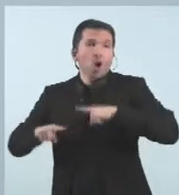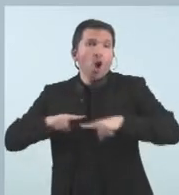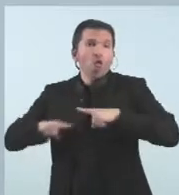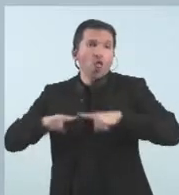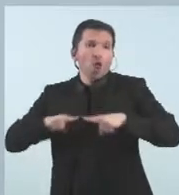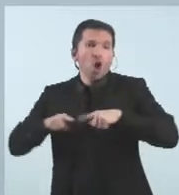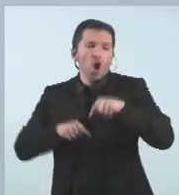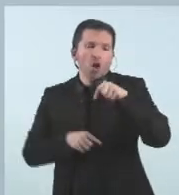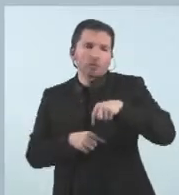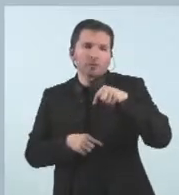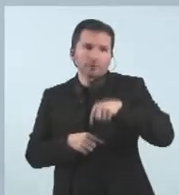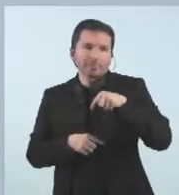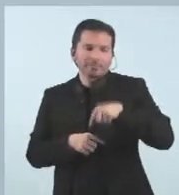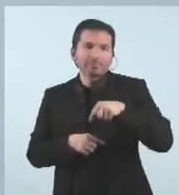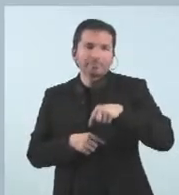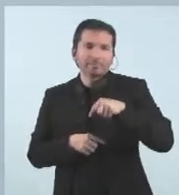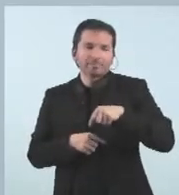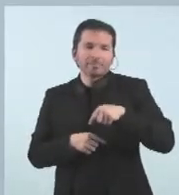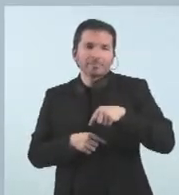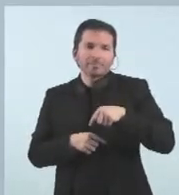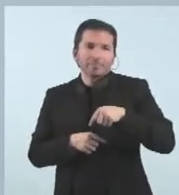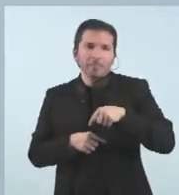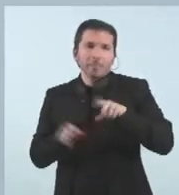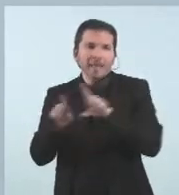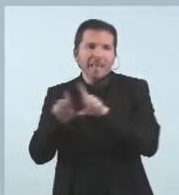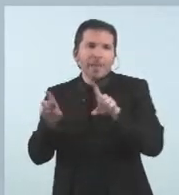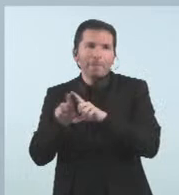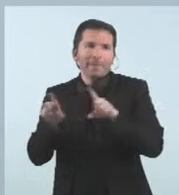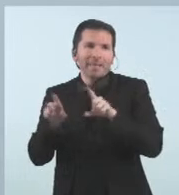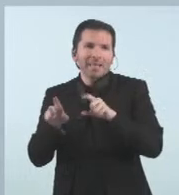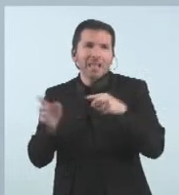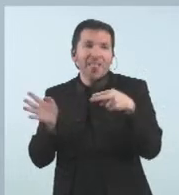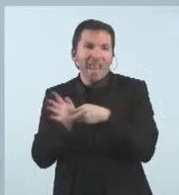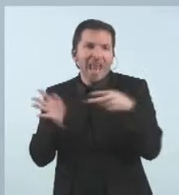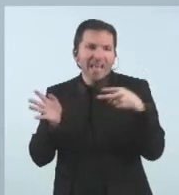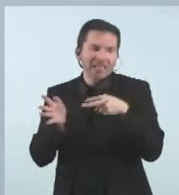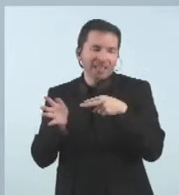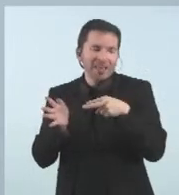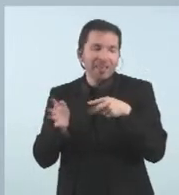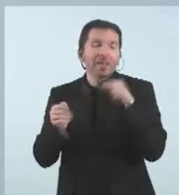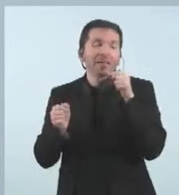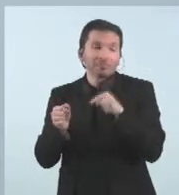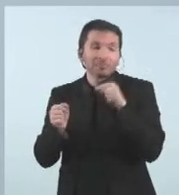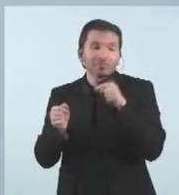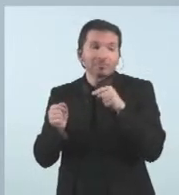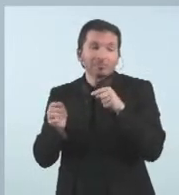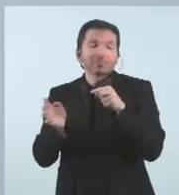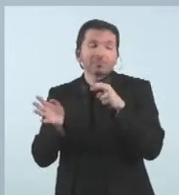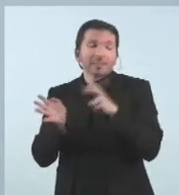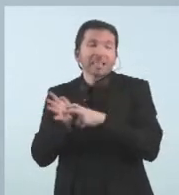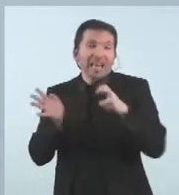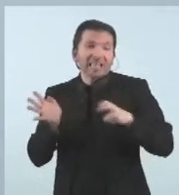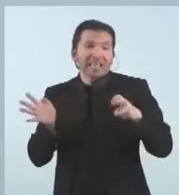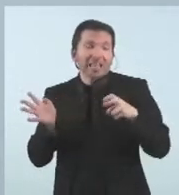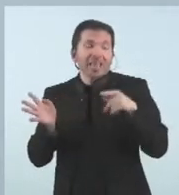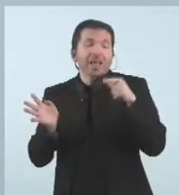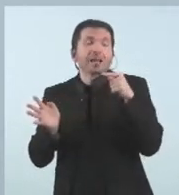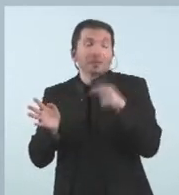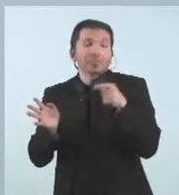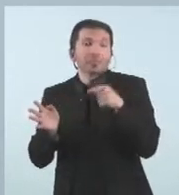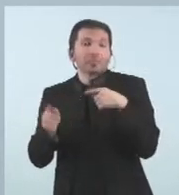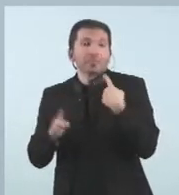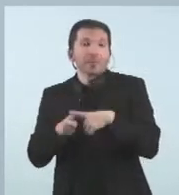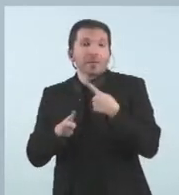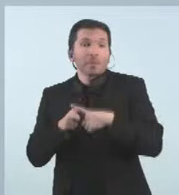país és a dir forces elèctriques d'Andorra i la política que hem decidit seguida des de govern d'estabilització dels preus d'electricitat per evitar tant